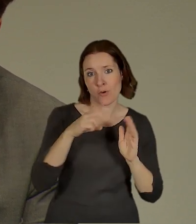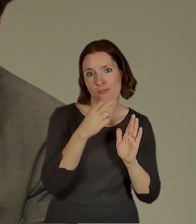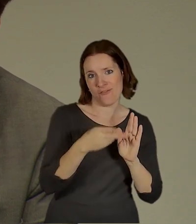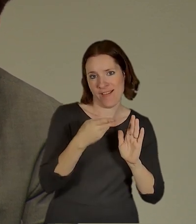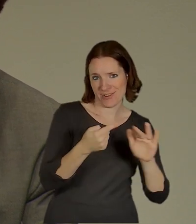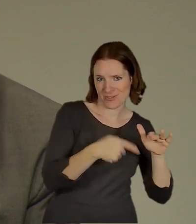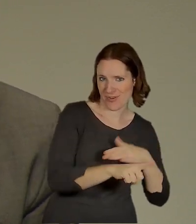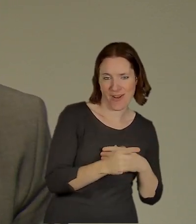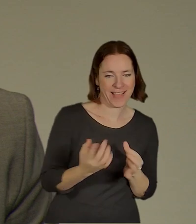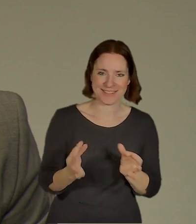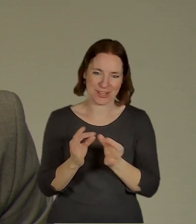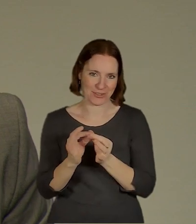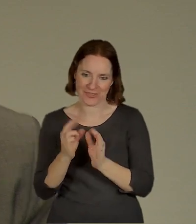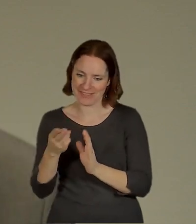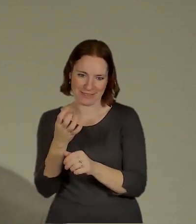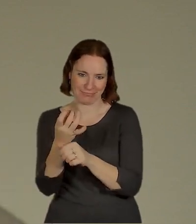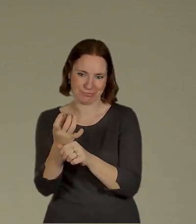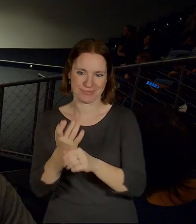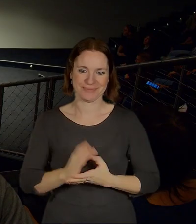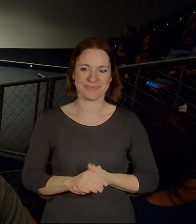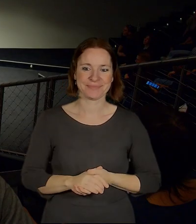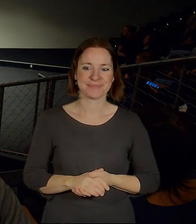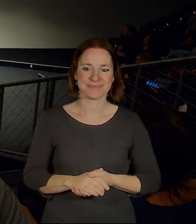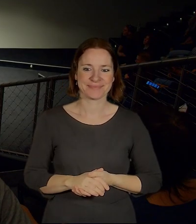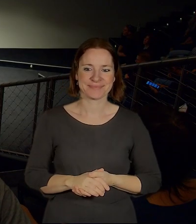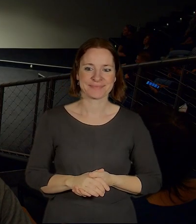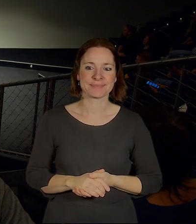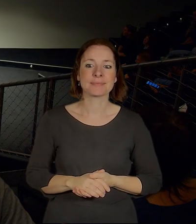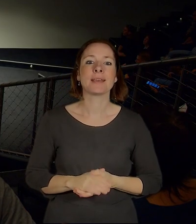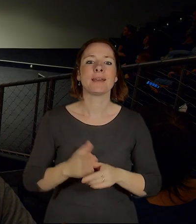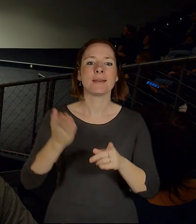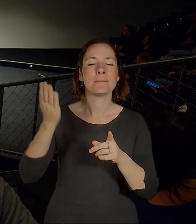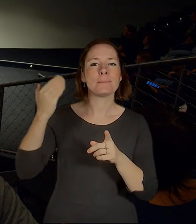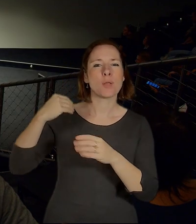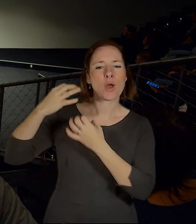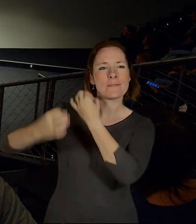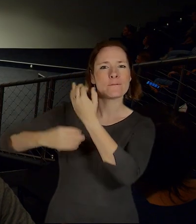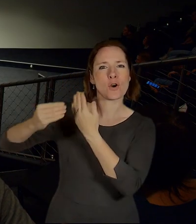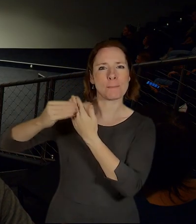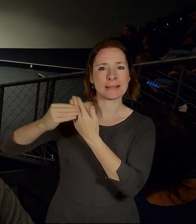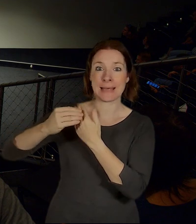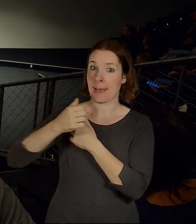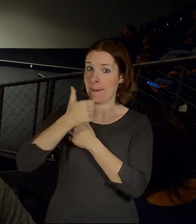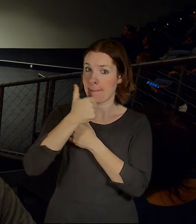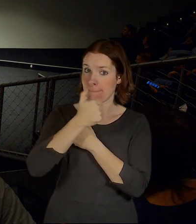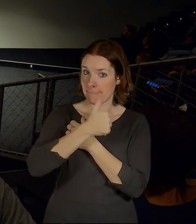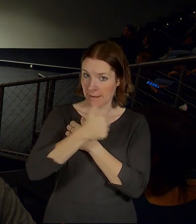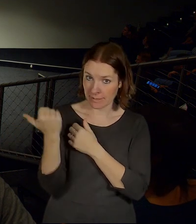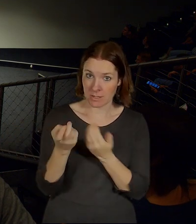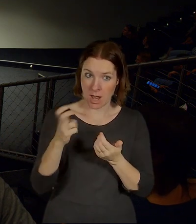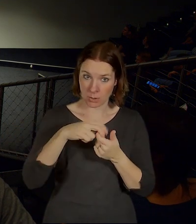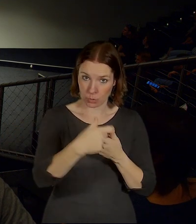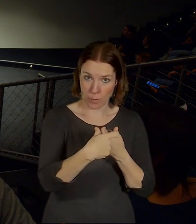vysokorychlostní drať. My jsme vlastně dostali jednu informaci, že to první nástup, ještě ta první nástupní hrana bude právě pro